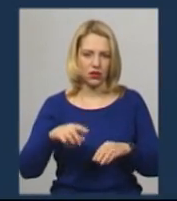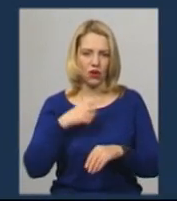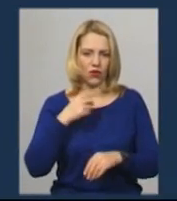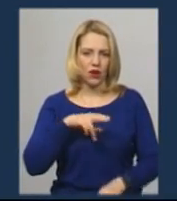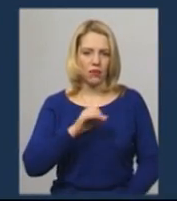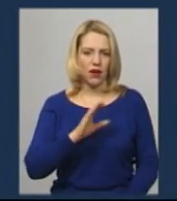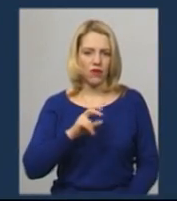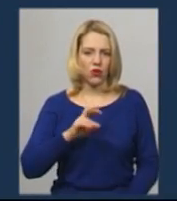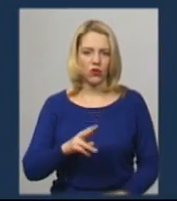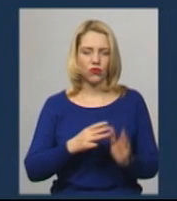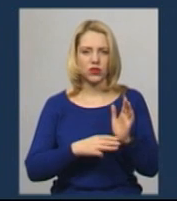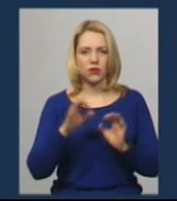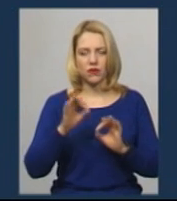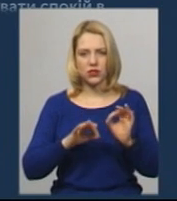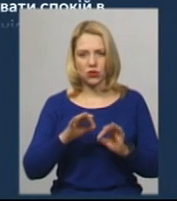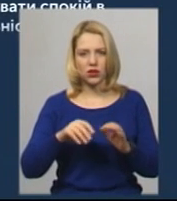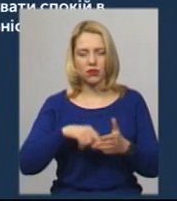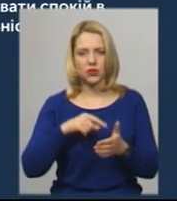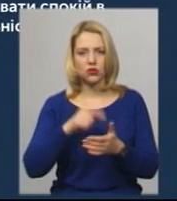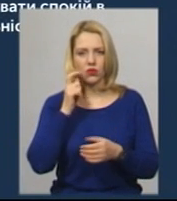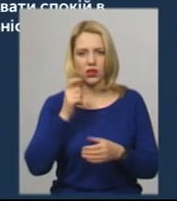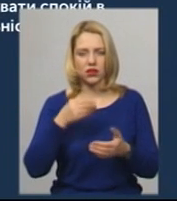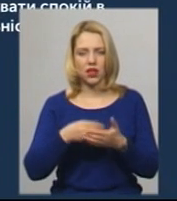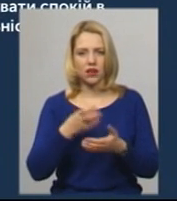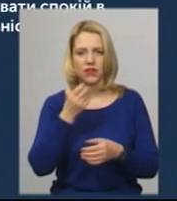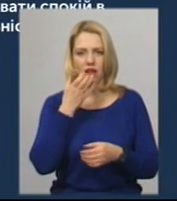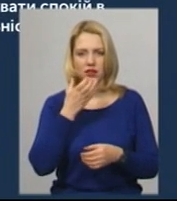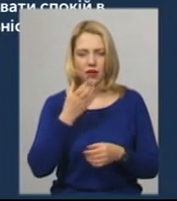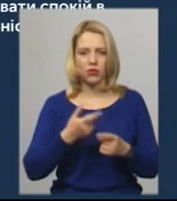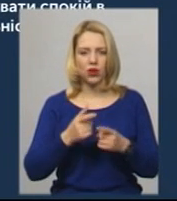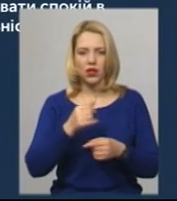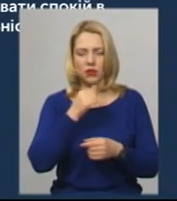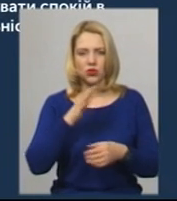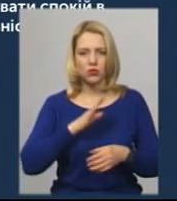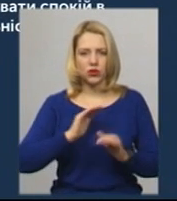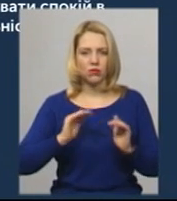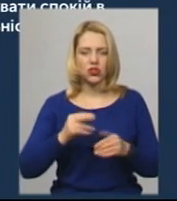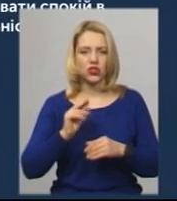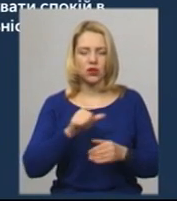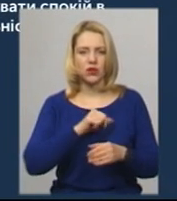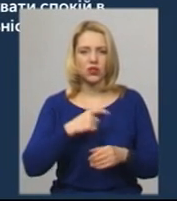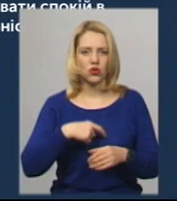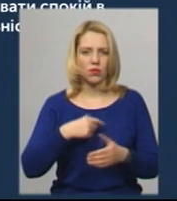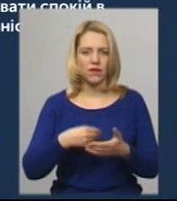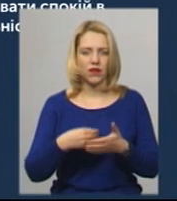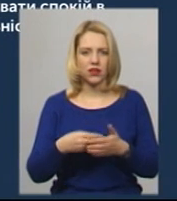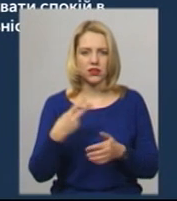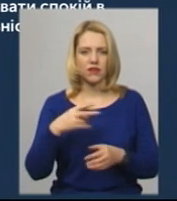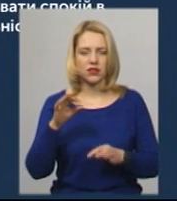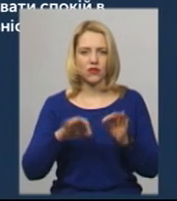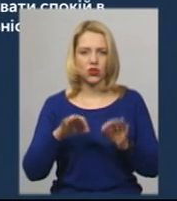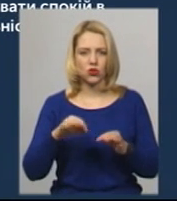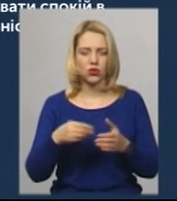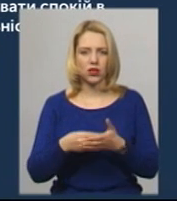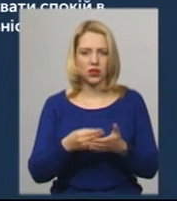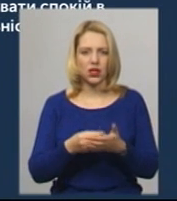У 80% міст України тарифи на тепло і на воду є нижчими собівартості. 20-30% тарифу дотуваються